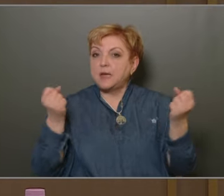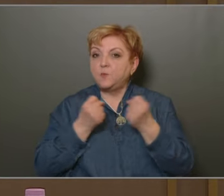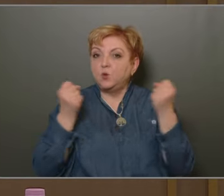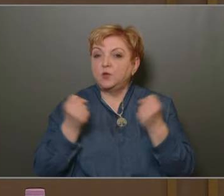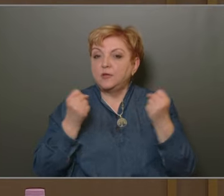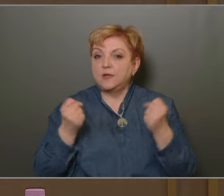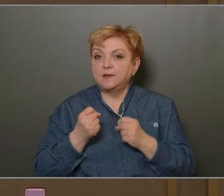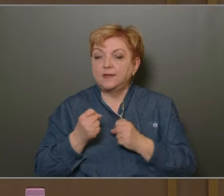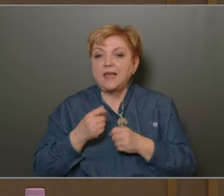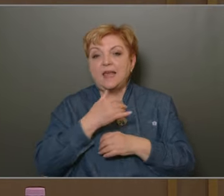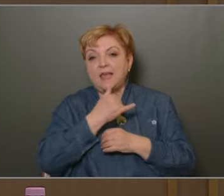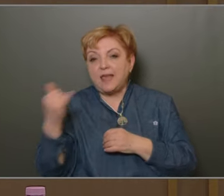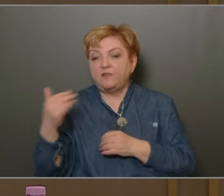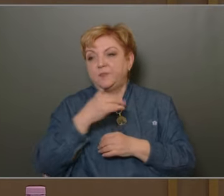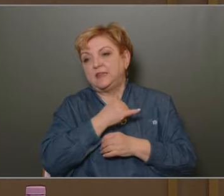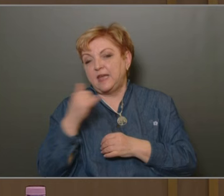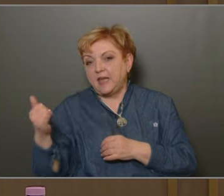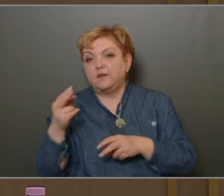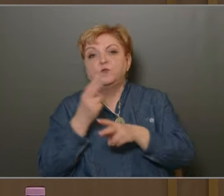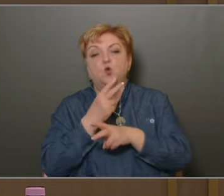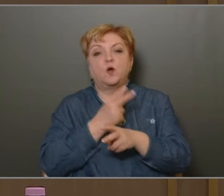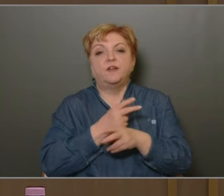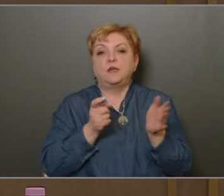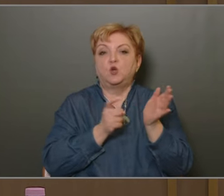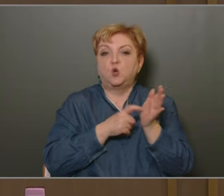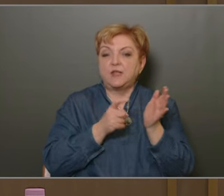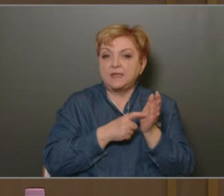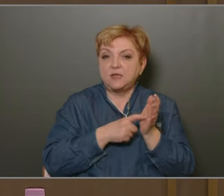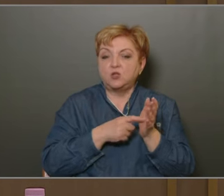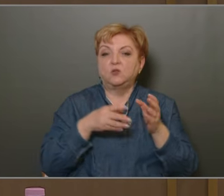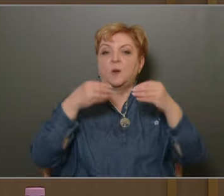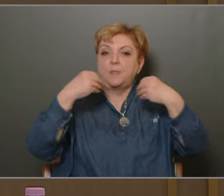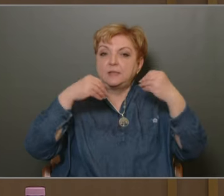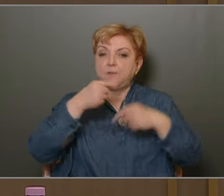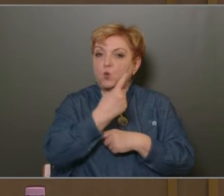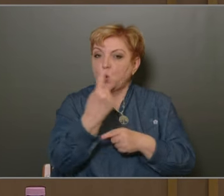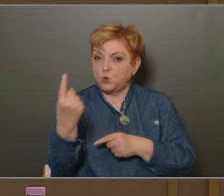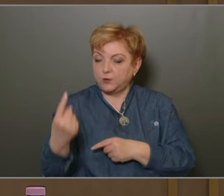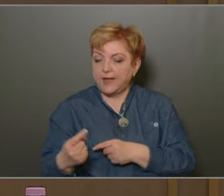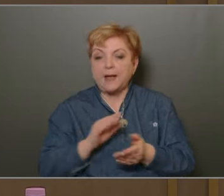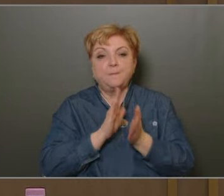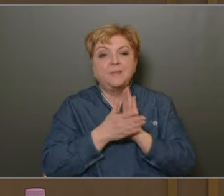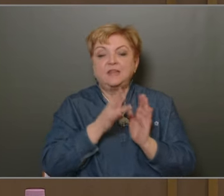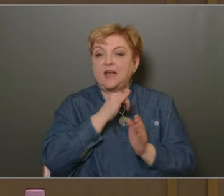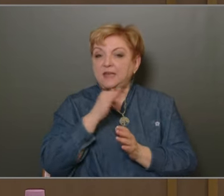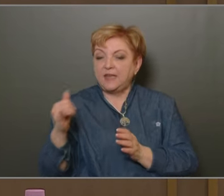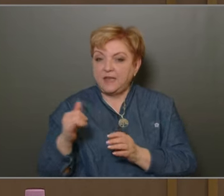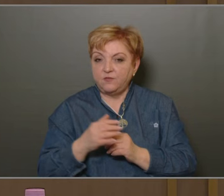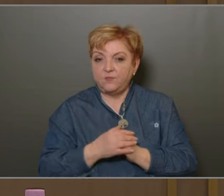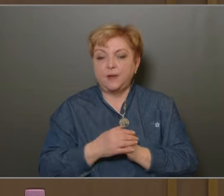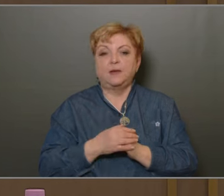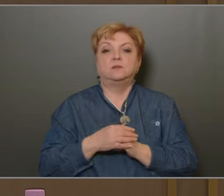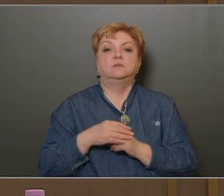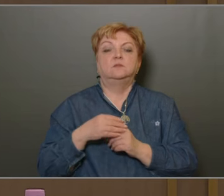működéséről év mint év törvényi kötelezettségünknek is megfelelően beszámolunk önöknek, amelyet minden év május 30